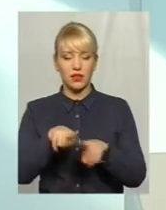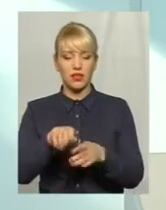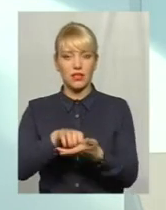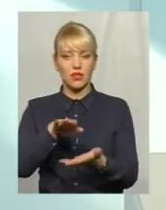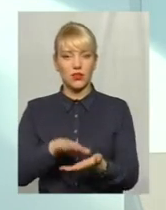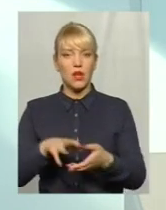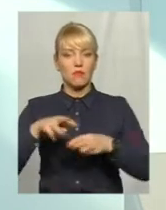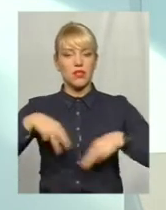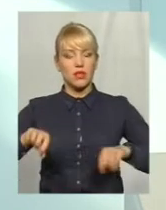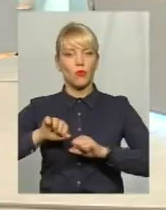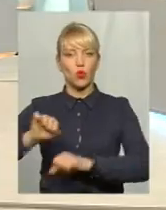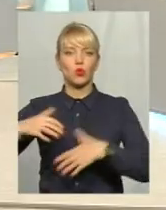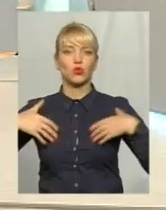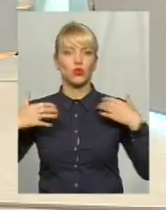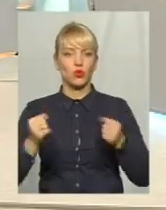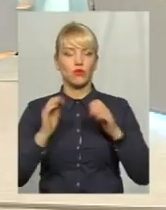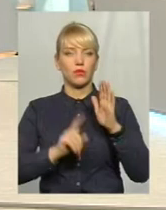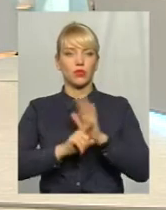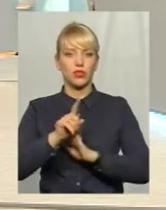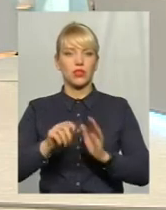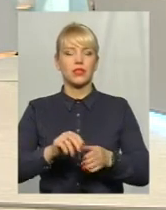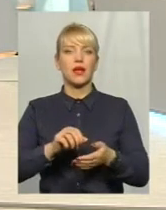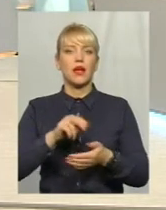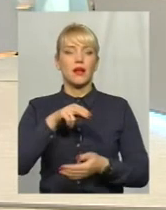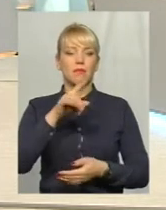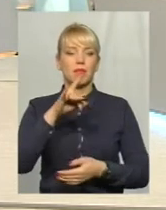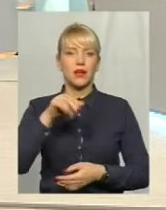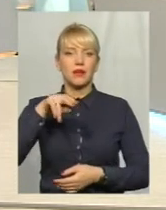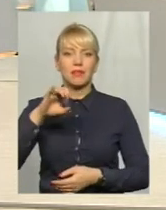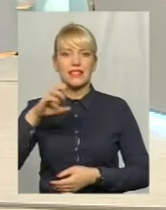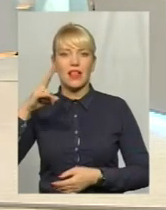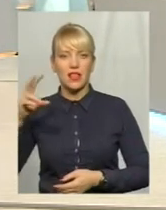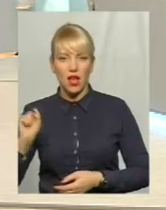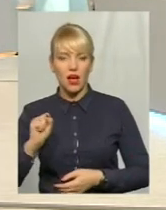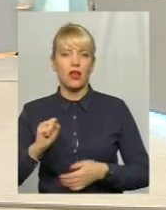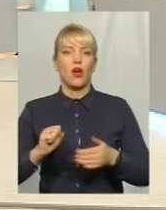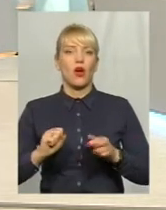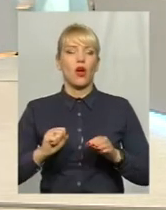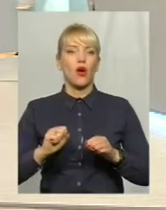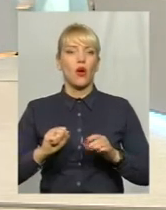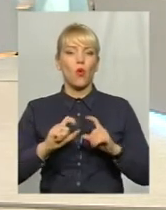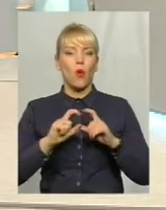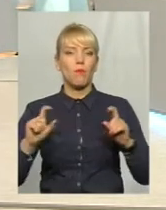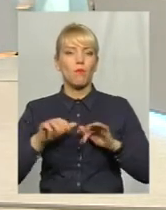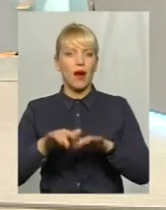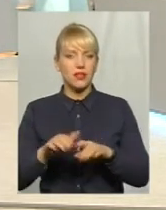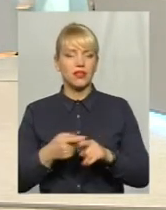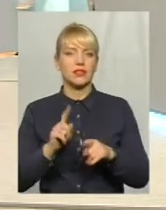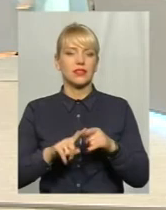Міністерством охорони здоров'я, почнеться приписна кампанія. Тобто, пацієнти зможуть підписувати